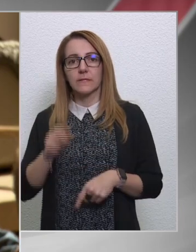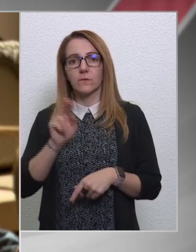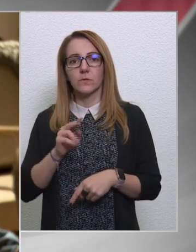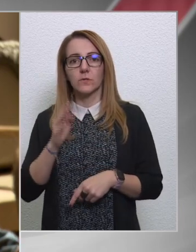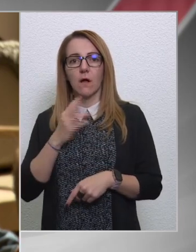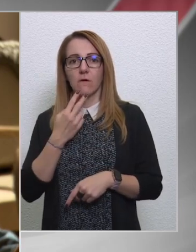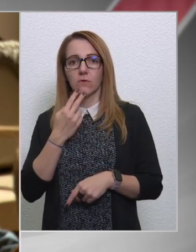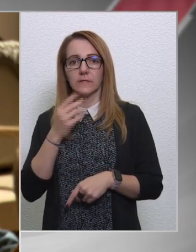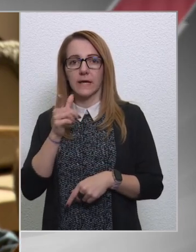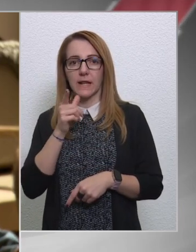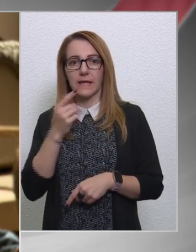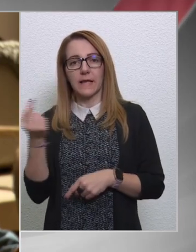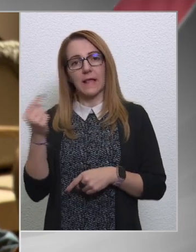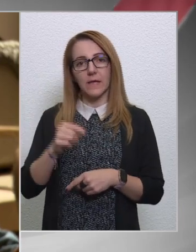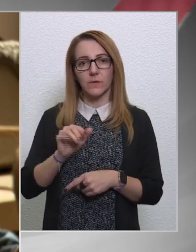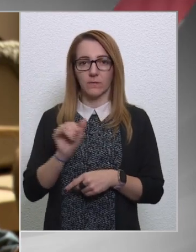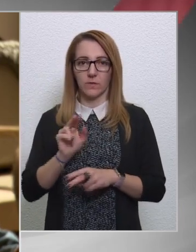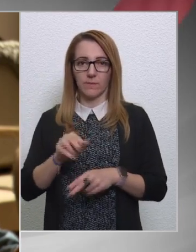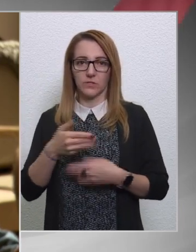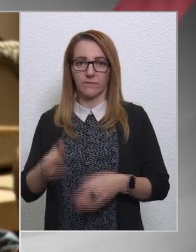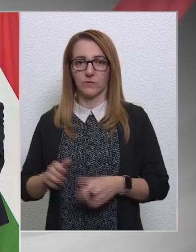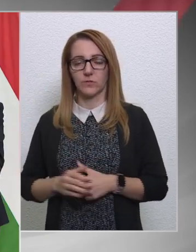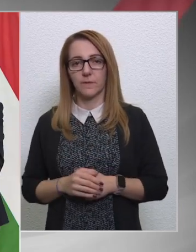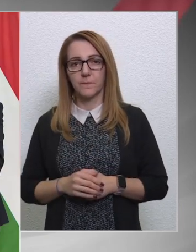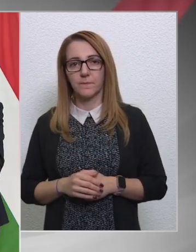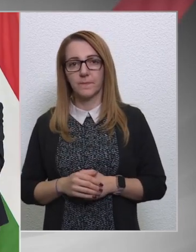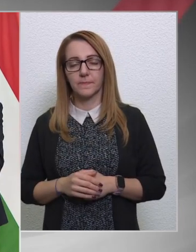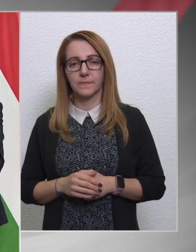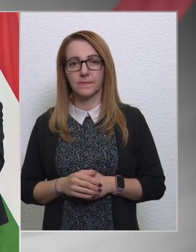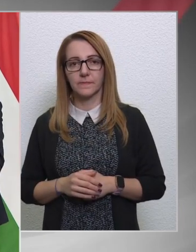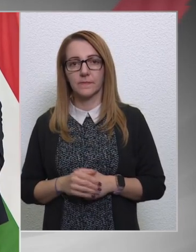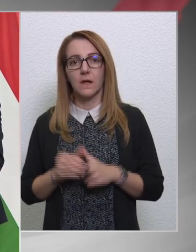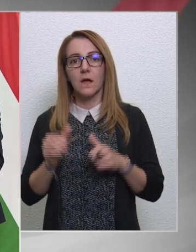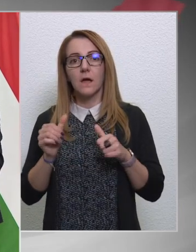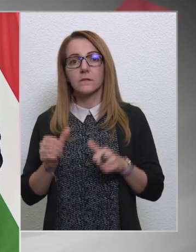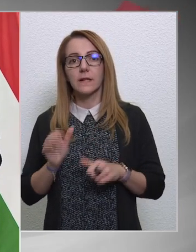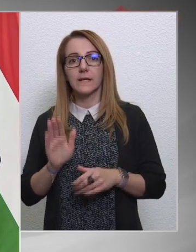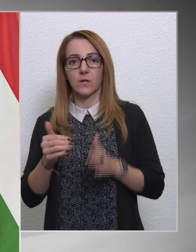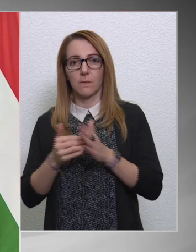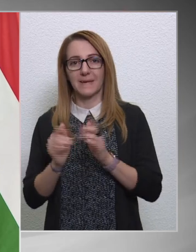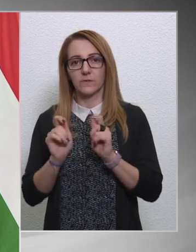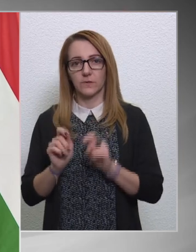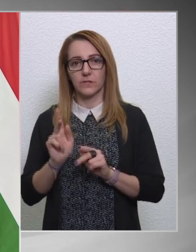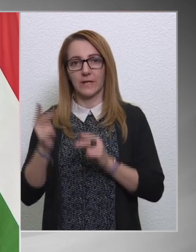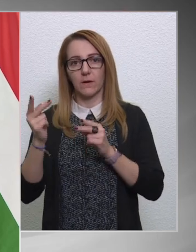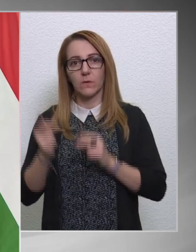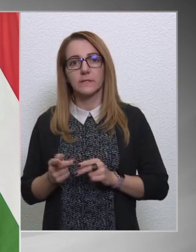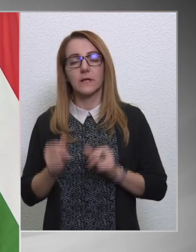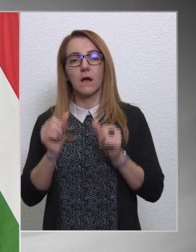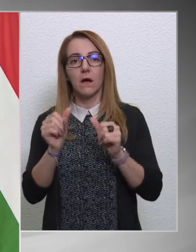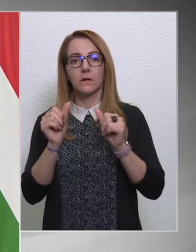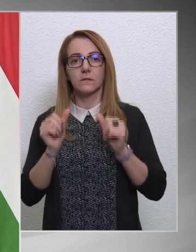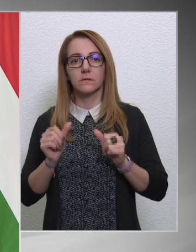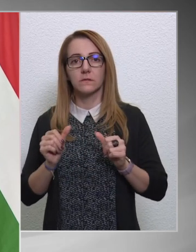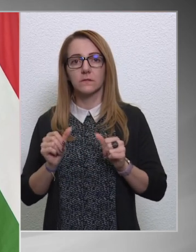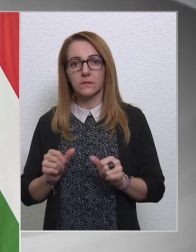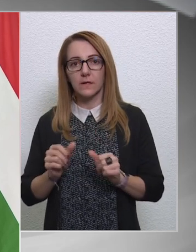Verleyen, eljön-e Budapestre? Még a tanácsnak dönteni kell. Ugye a tanács